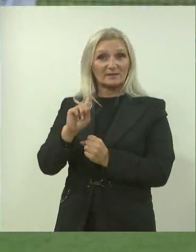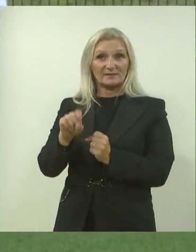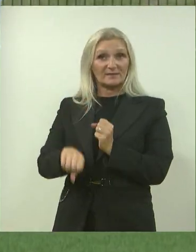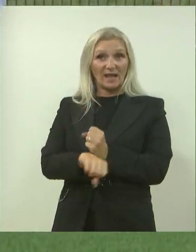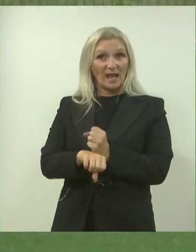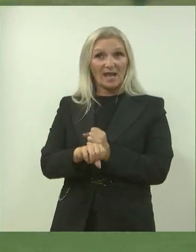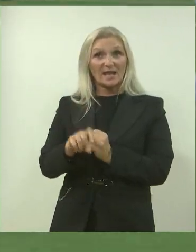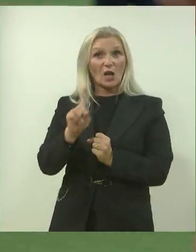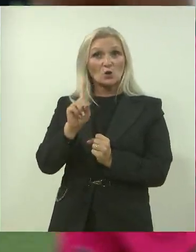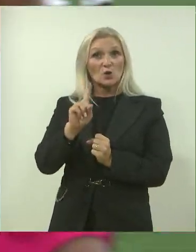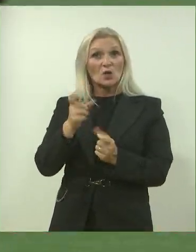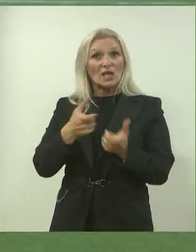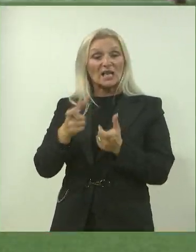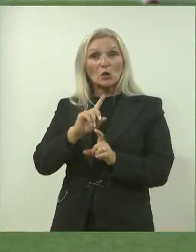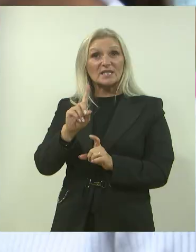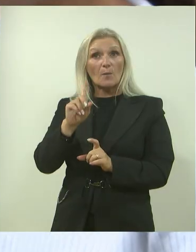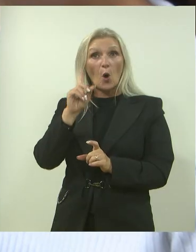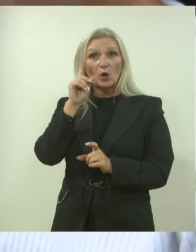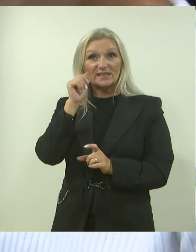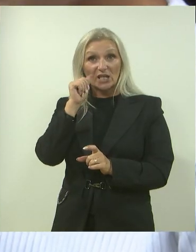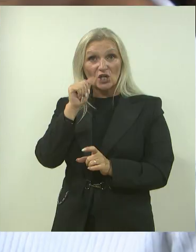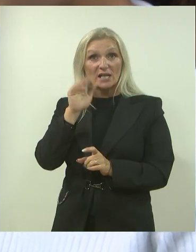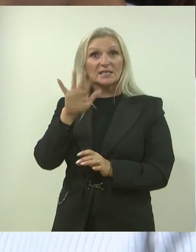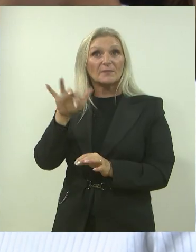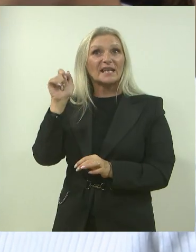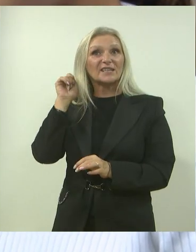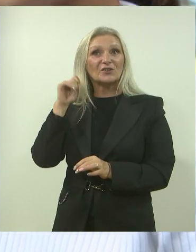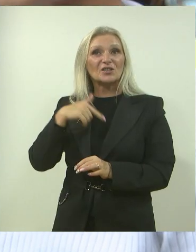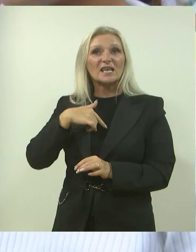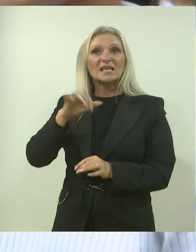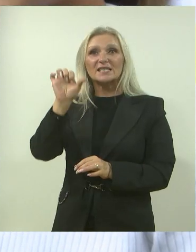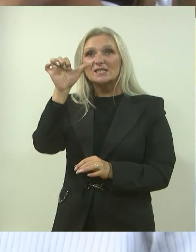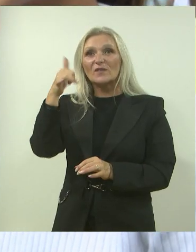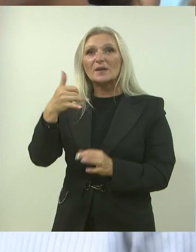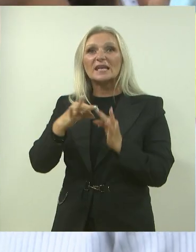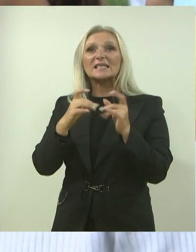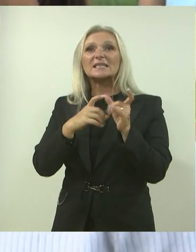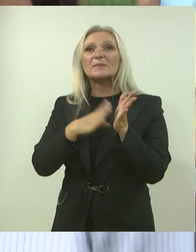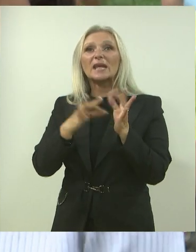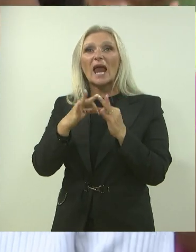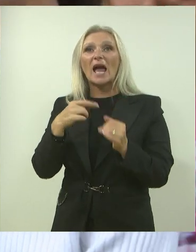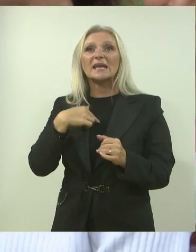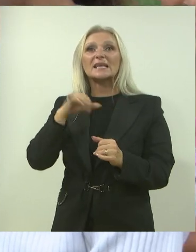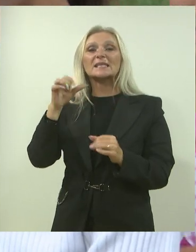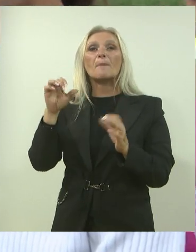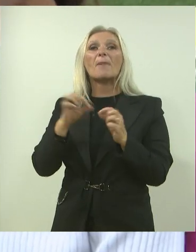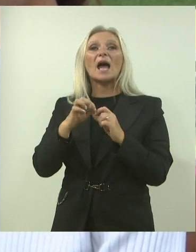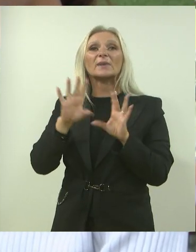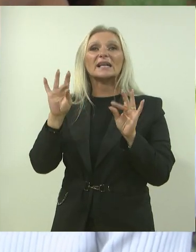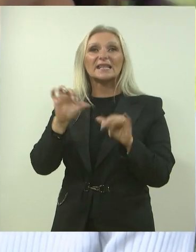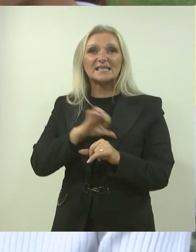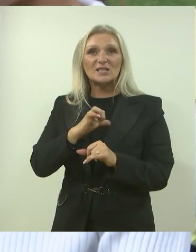potvrđuje i velik broj prijavljenih djevojčica. Ja se zovem Jasmina, imam 10 godina. Ja se zovem Barbara, imam 10 godina.